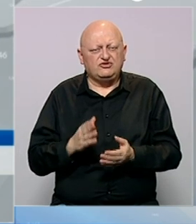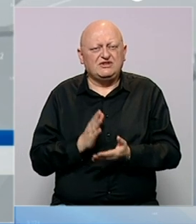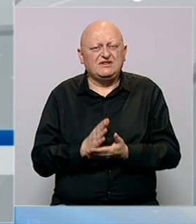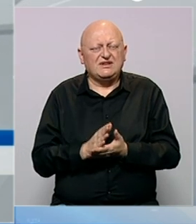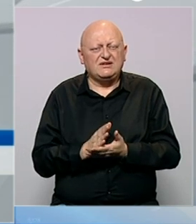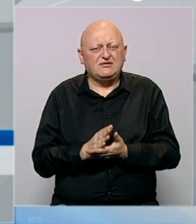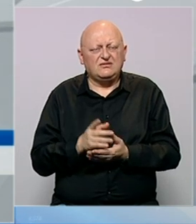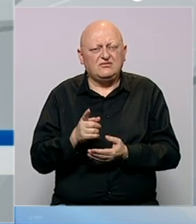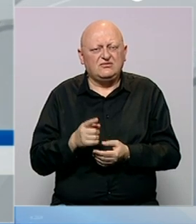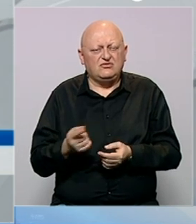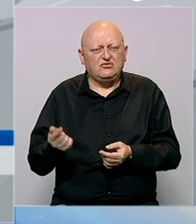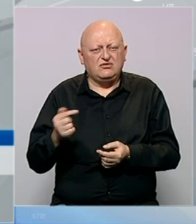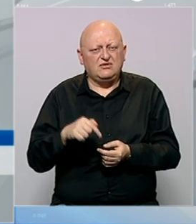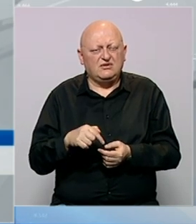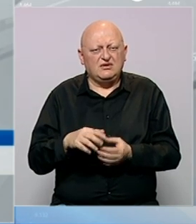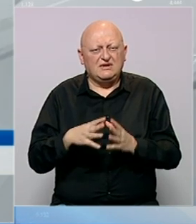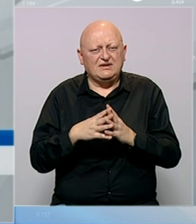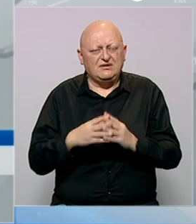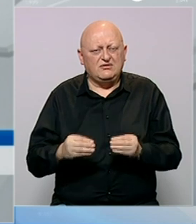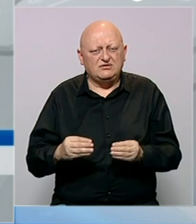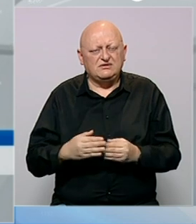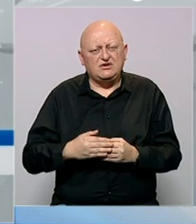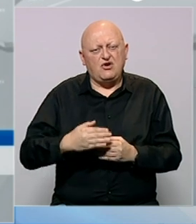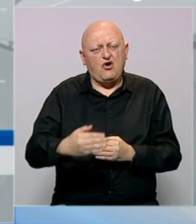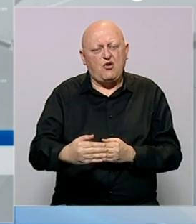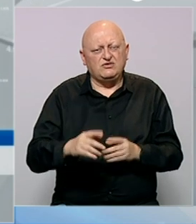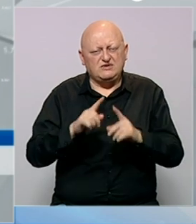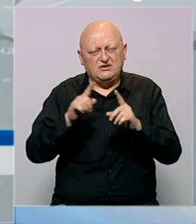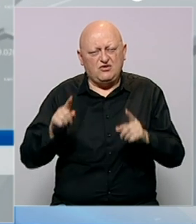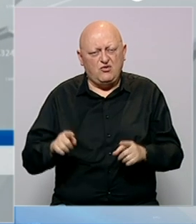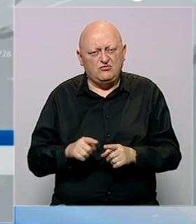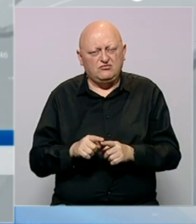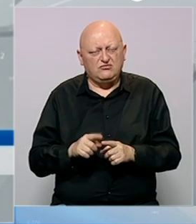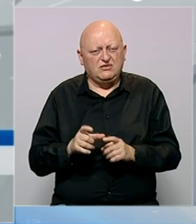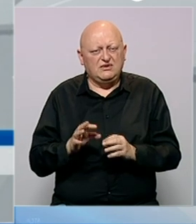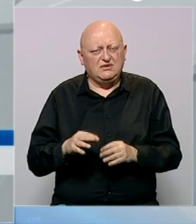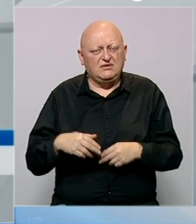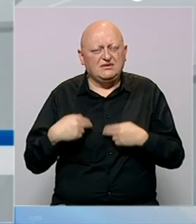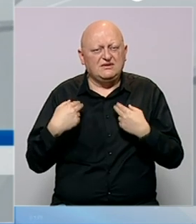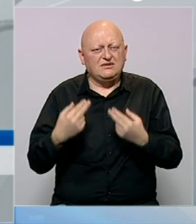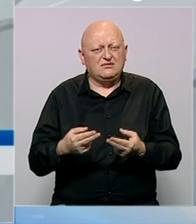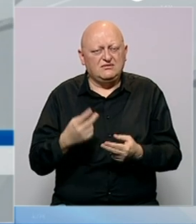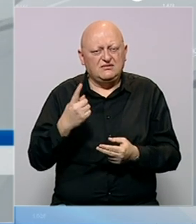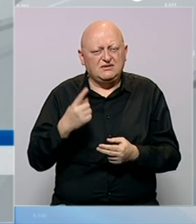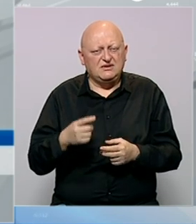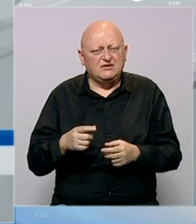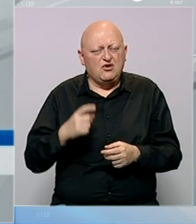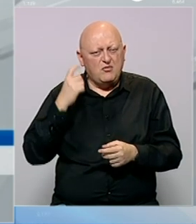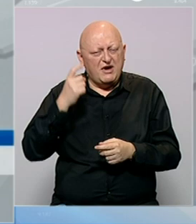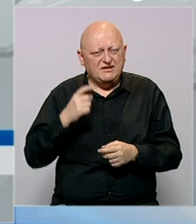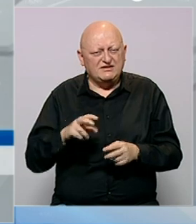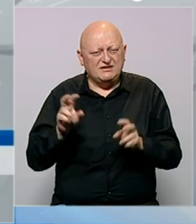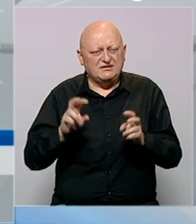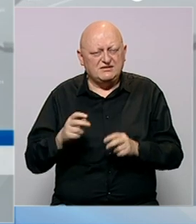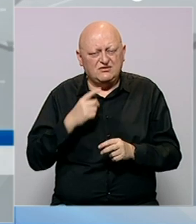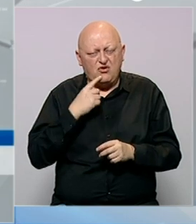desiti da nam dođe do nestanka opozicijonog bloka, odnosno da se vratimo u jednopartijski sistem